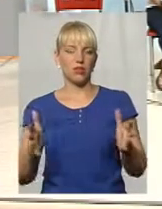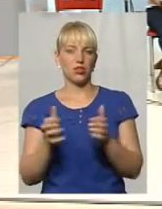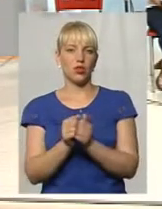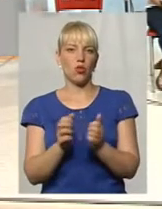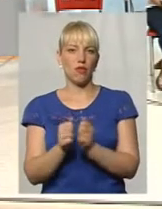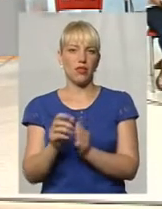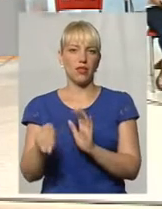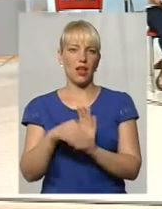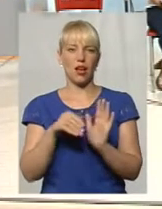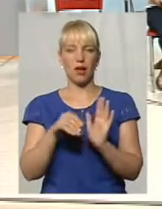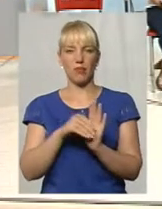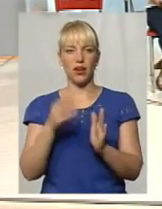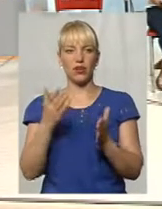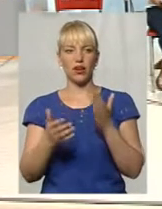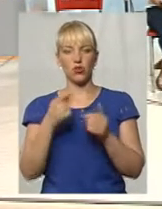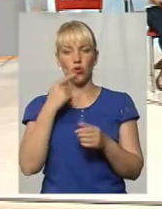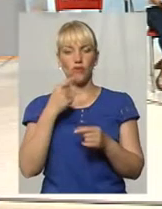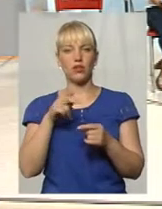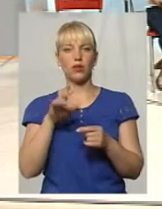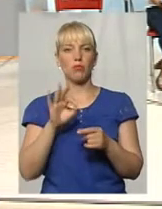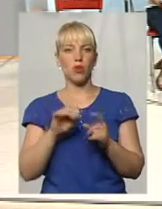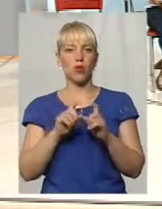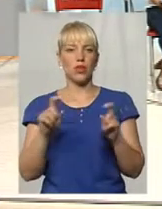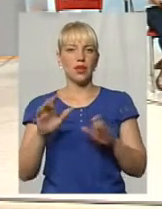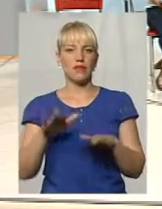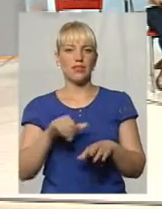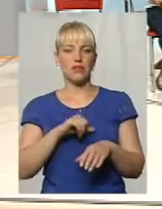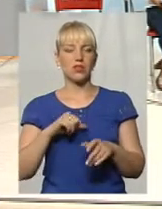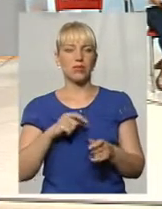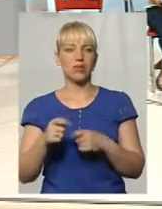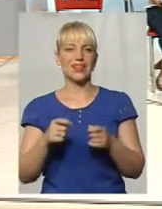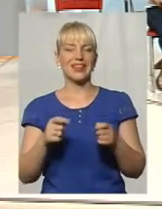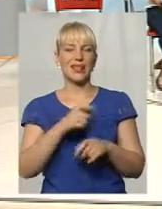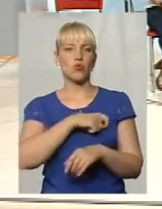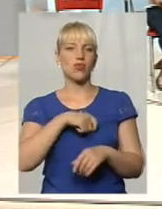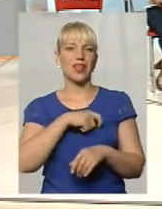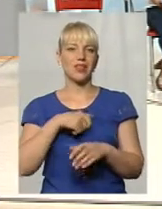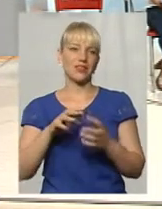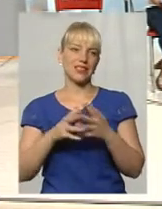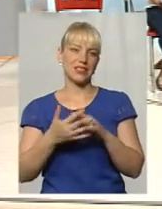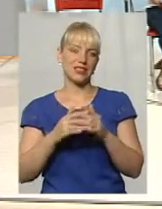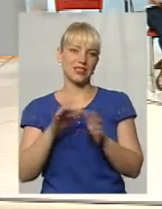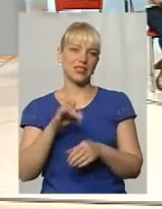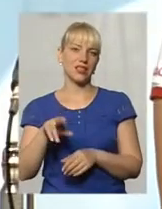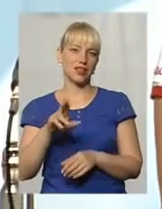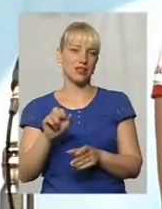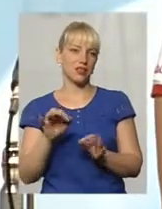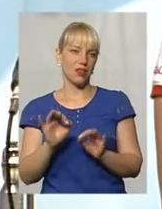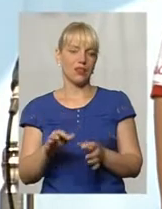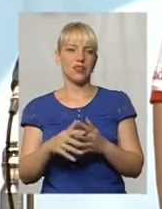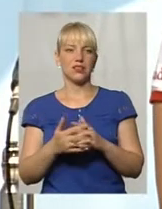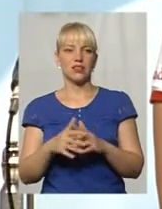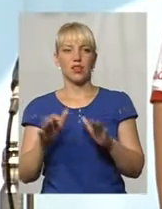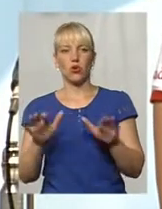хабарях, якщо говорити про органи місцевого самоврядування депутатів сільських рад. Звичайно, сільських голів так